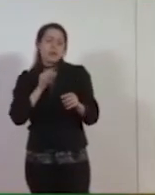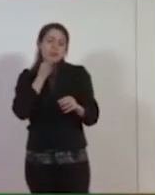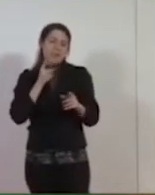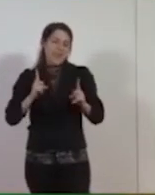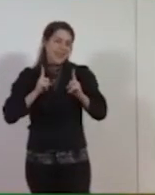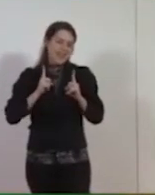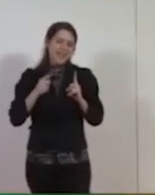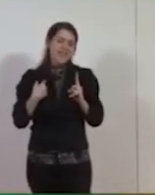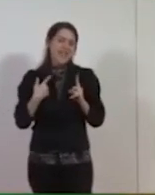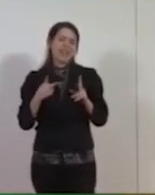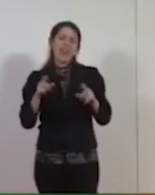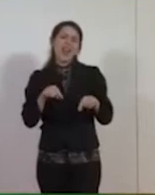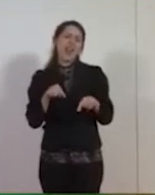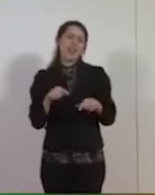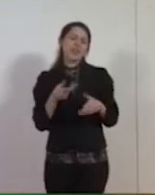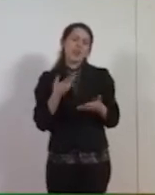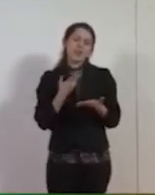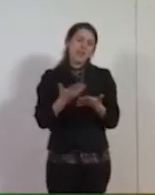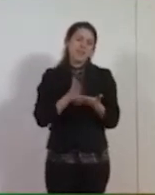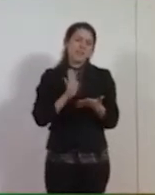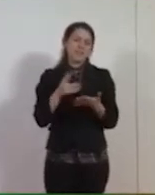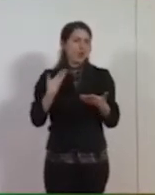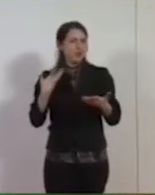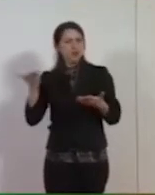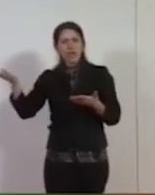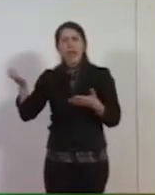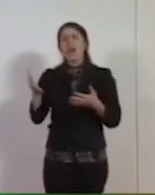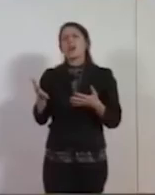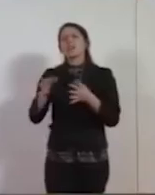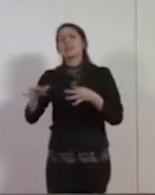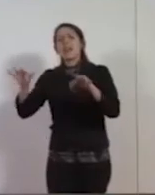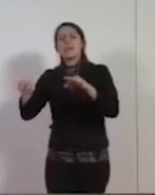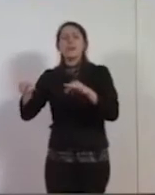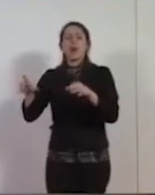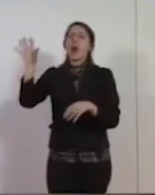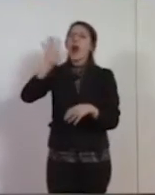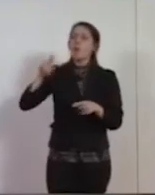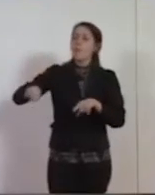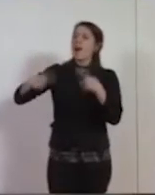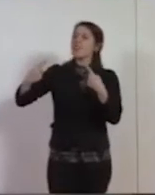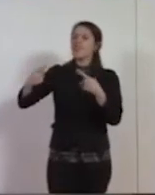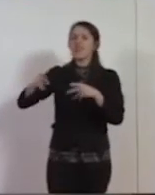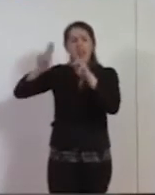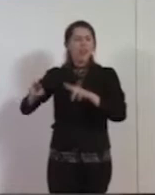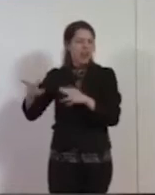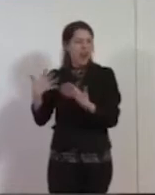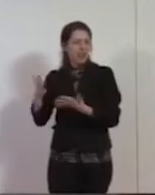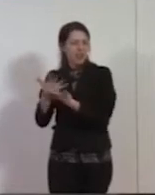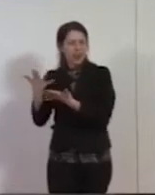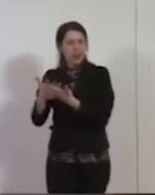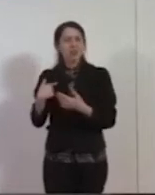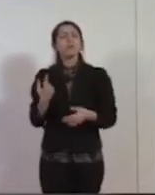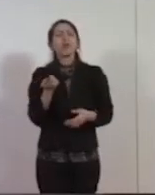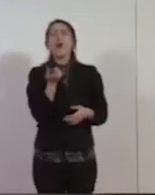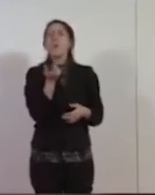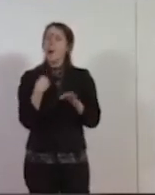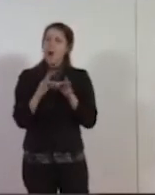'abbiamo fatto in un bel seminario che si è tenuto qui su Europa e sfide internazionali, ma vorrei prendere i pochi minuti del